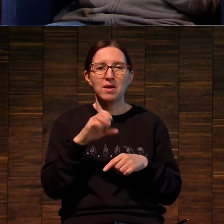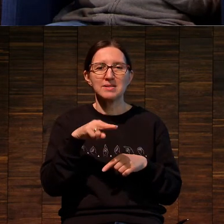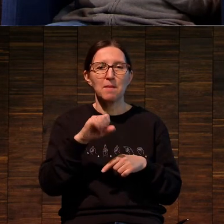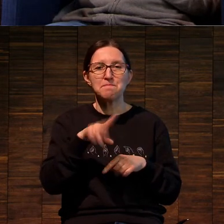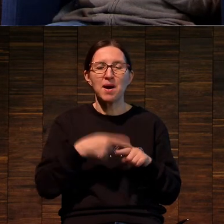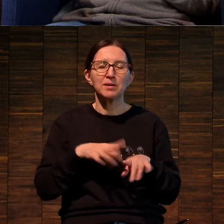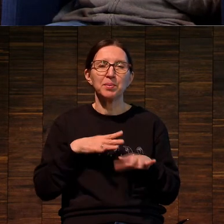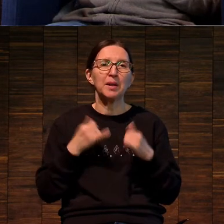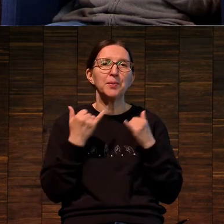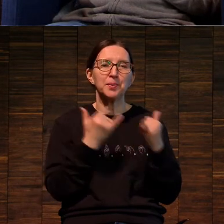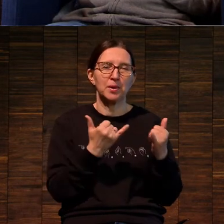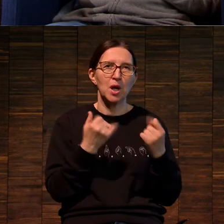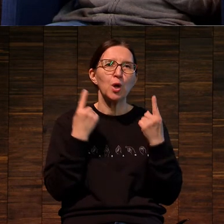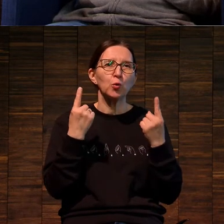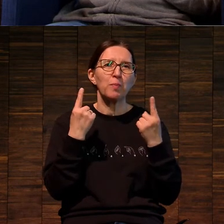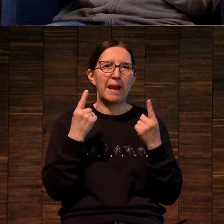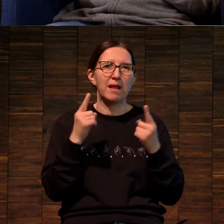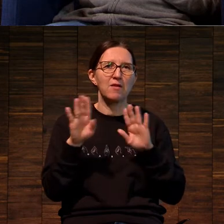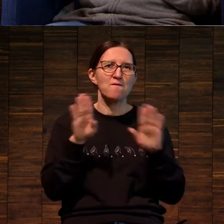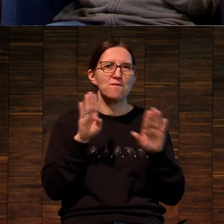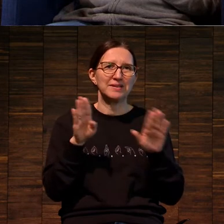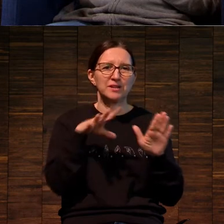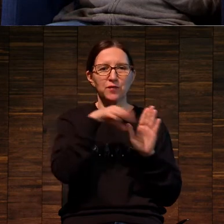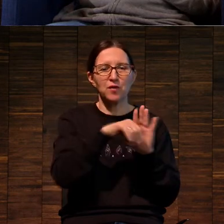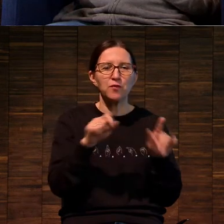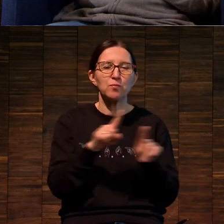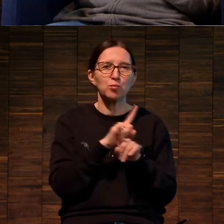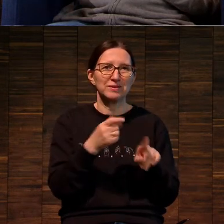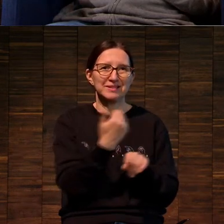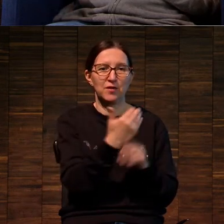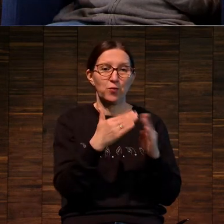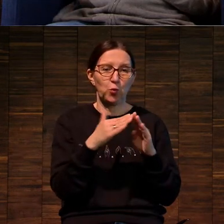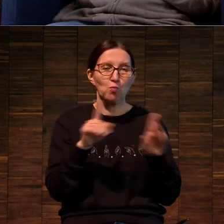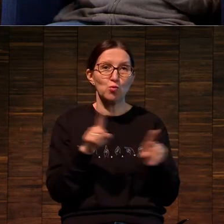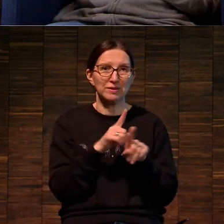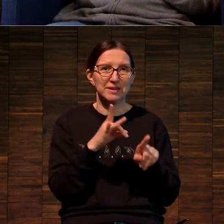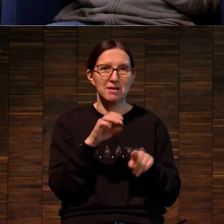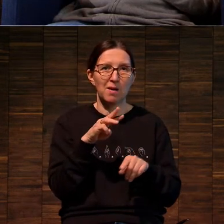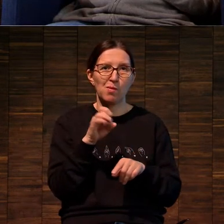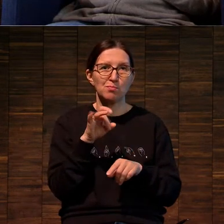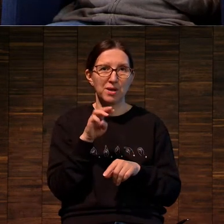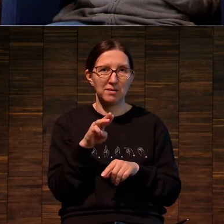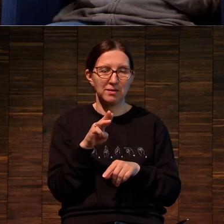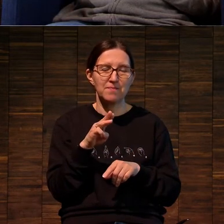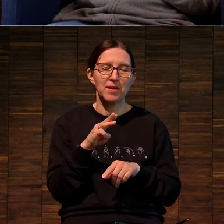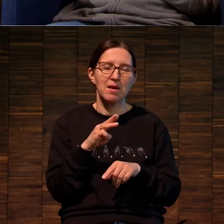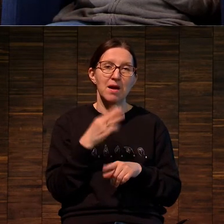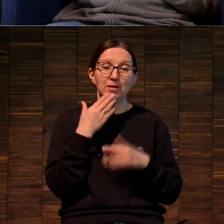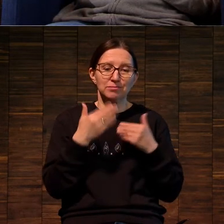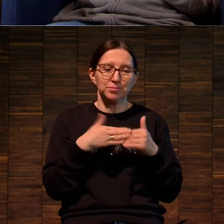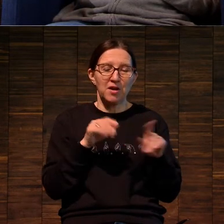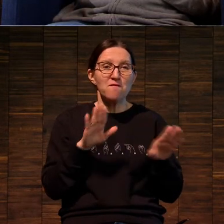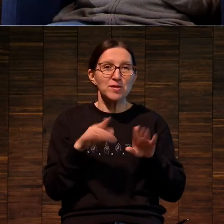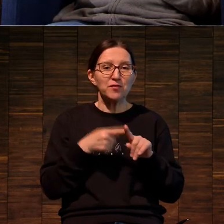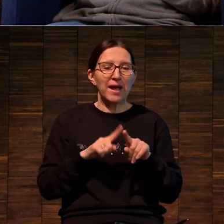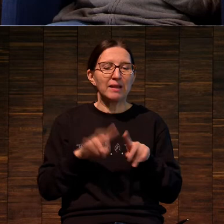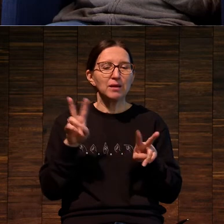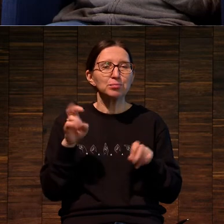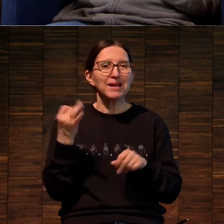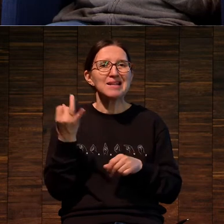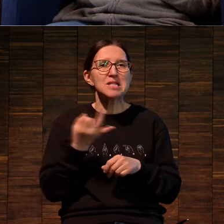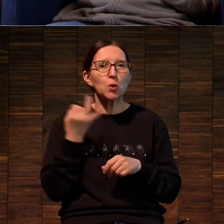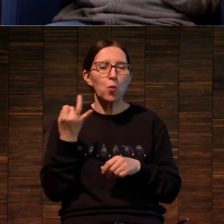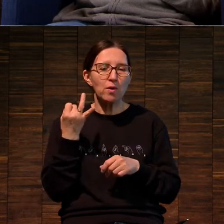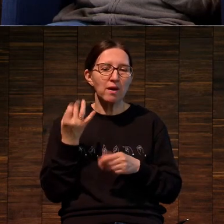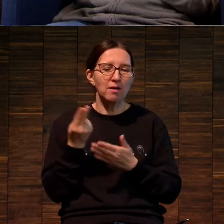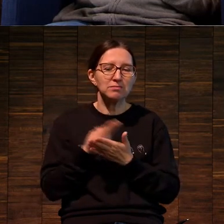юбилею Рембранта, к выставке Рембранта в его доме-музее. И это вот история нарисованная...